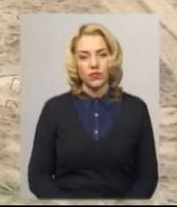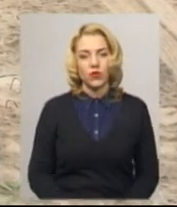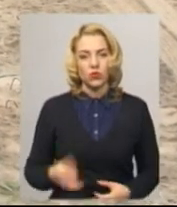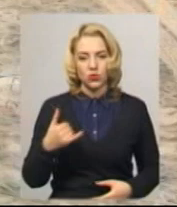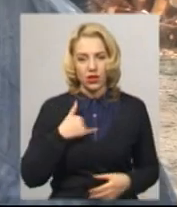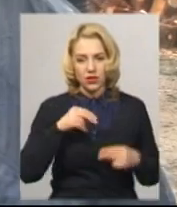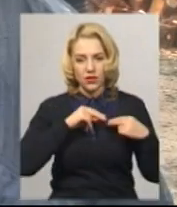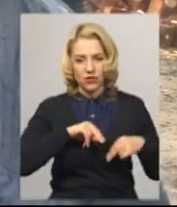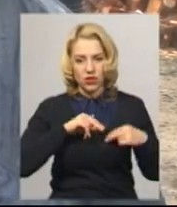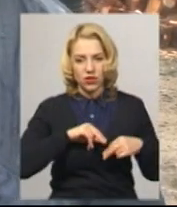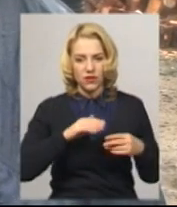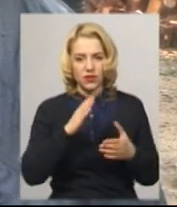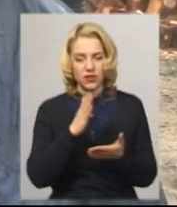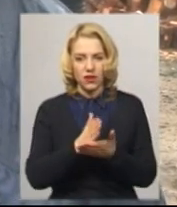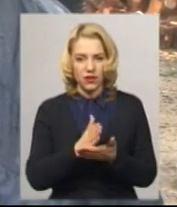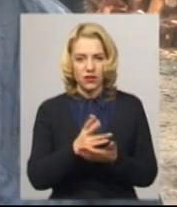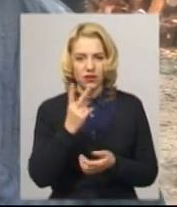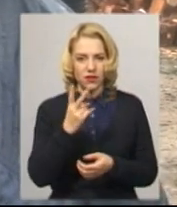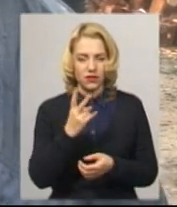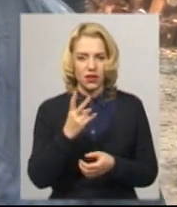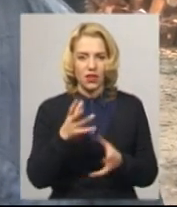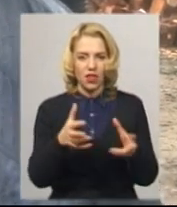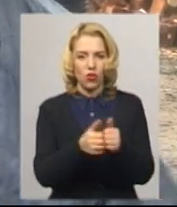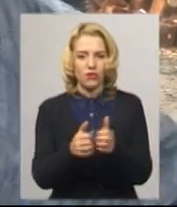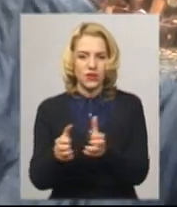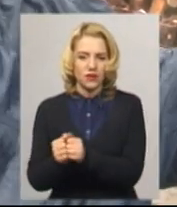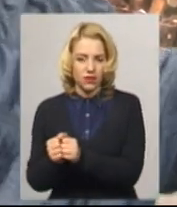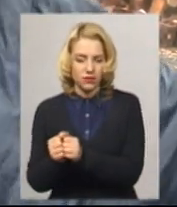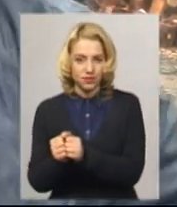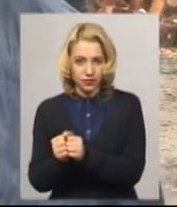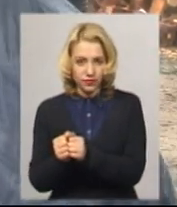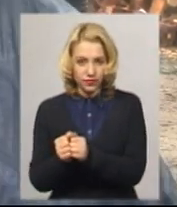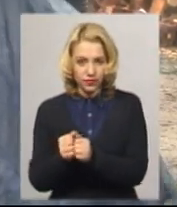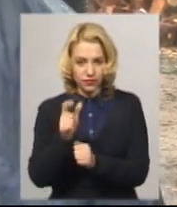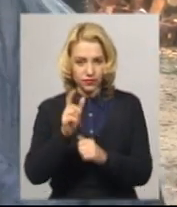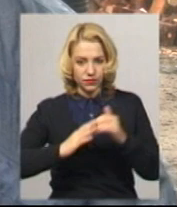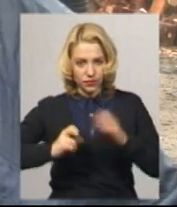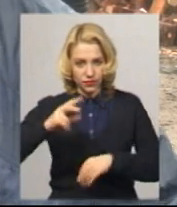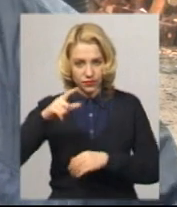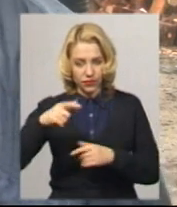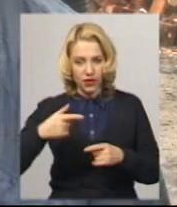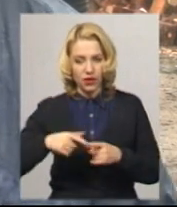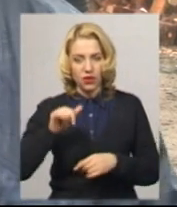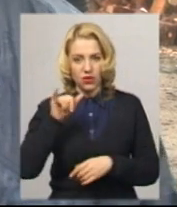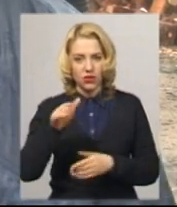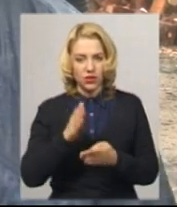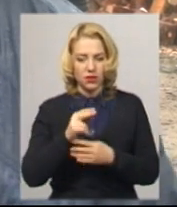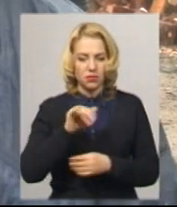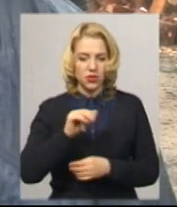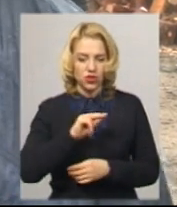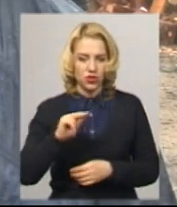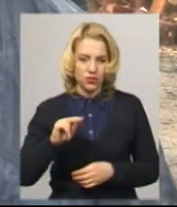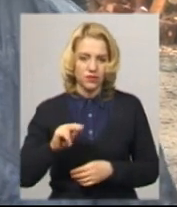лавця, але не на цьому притулку, у них піч будована